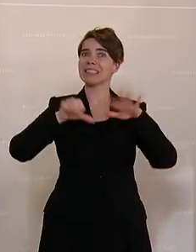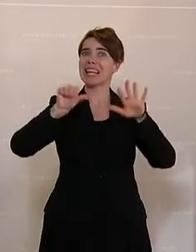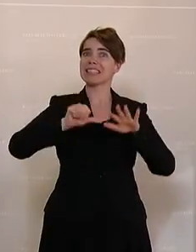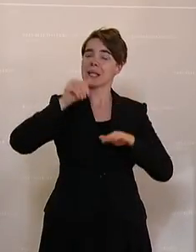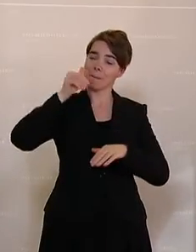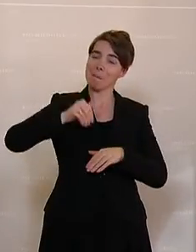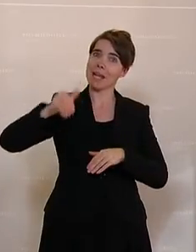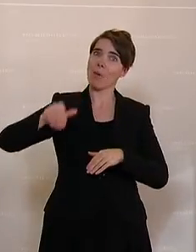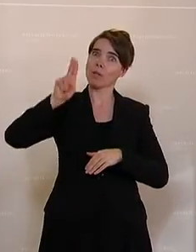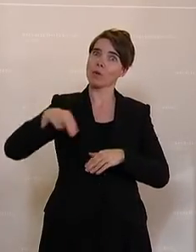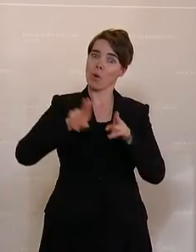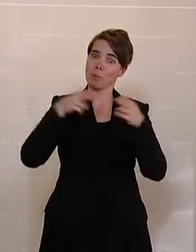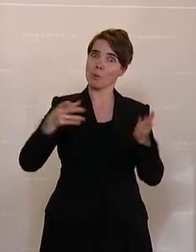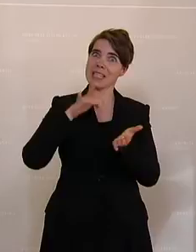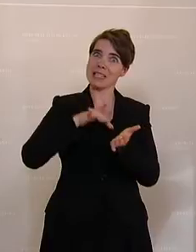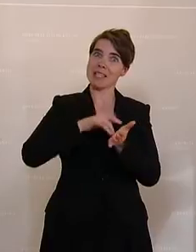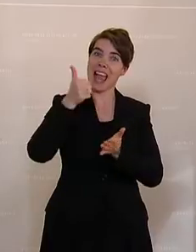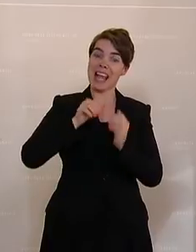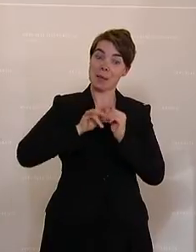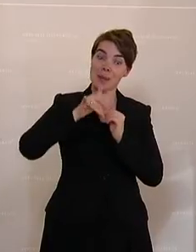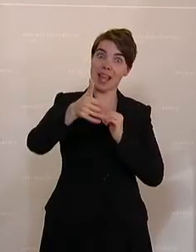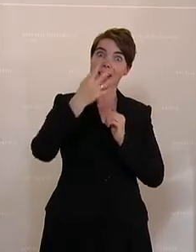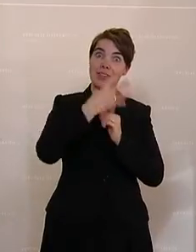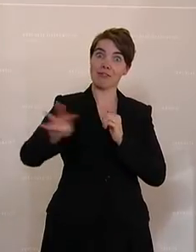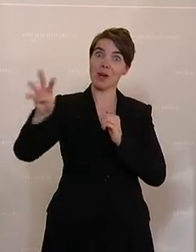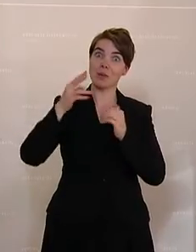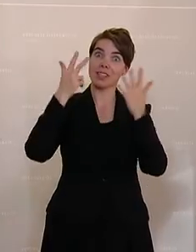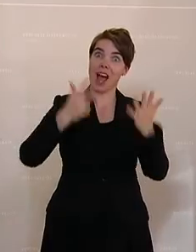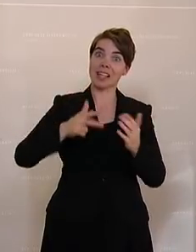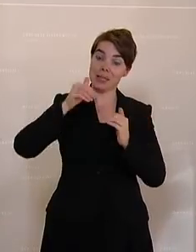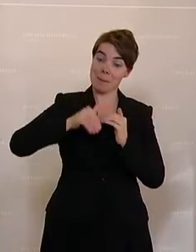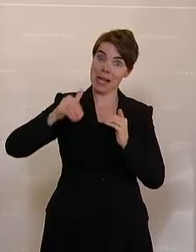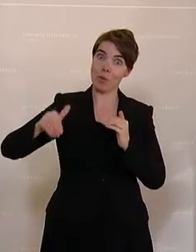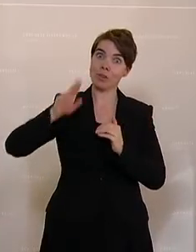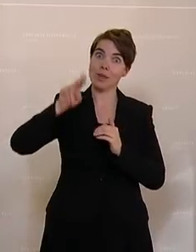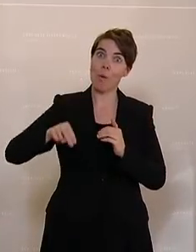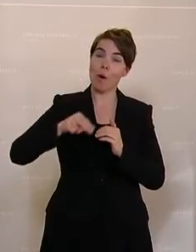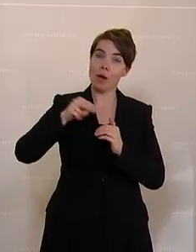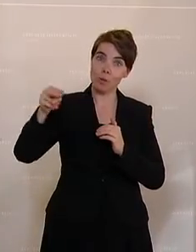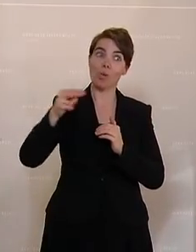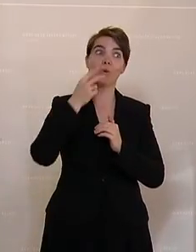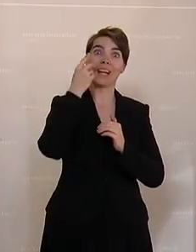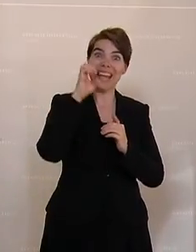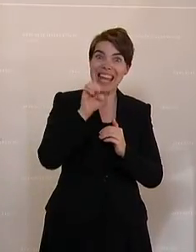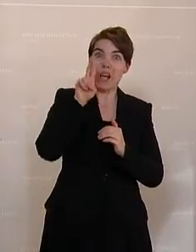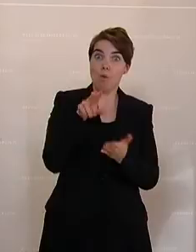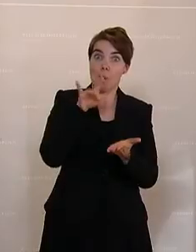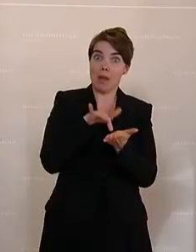Bundesmittel 1,480 Milliarden Euro EU-Mittel